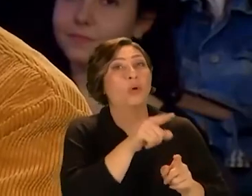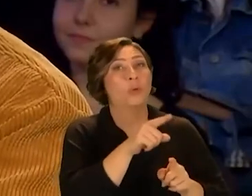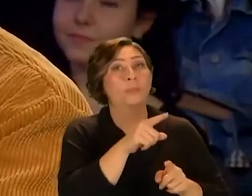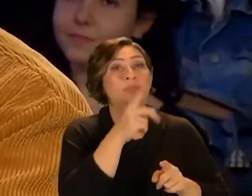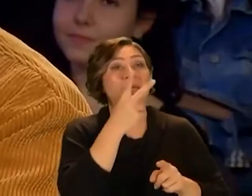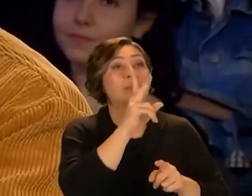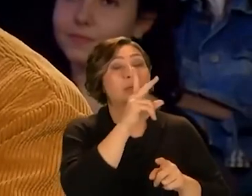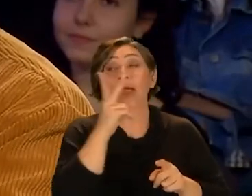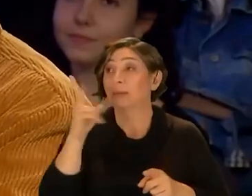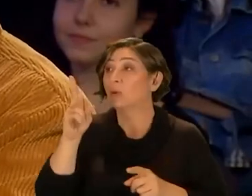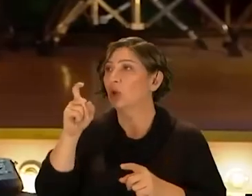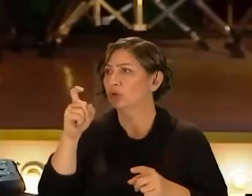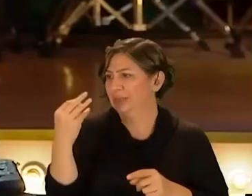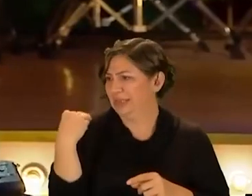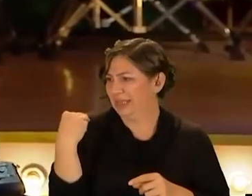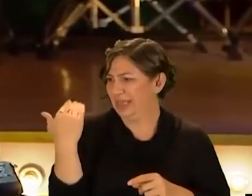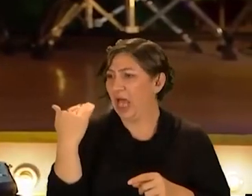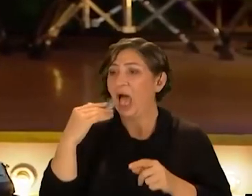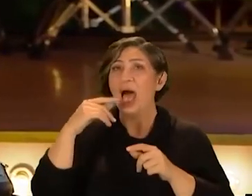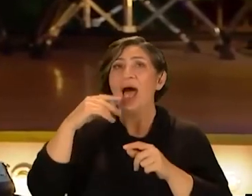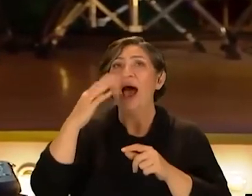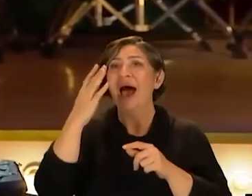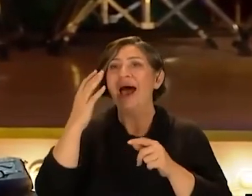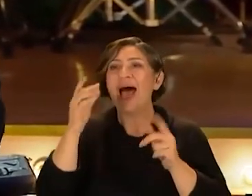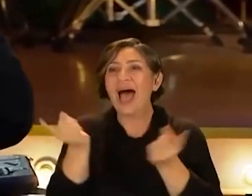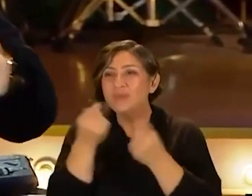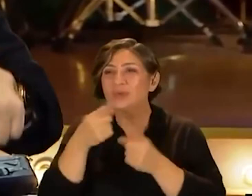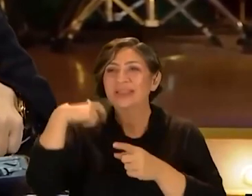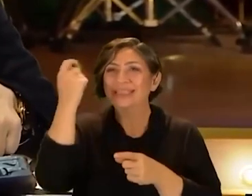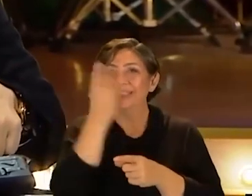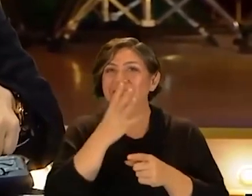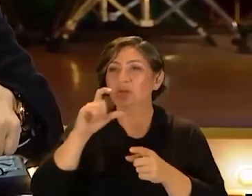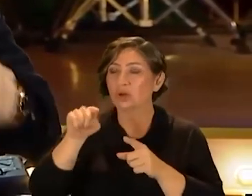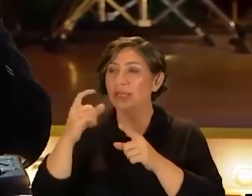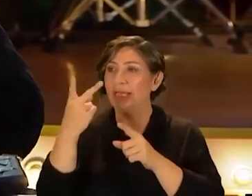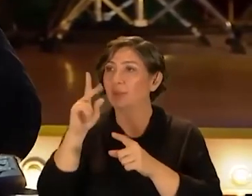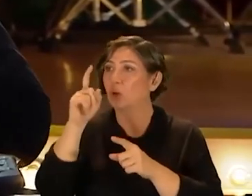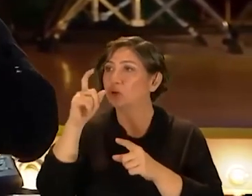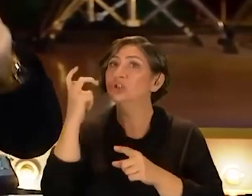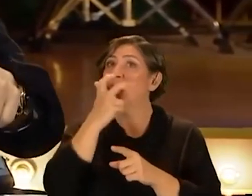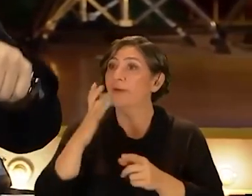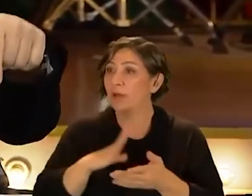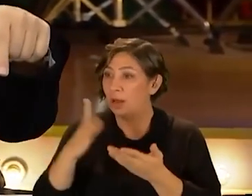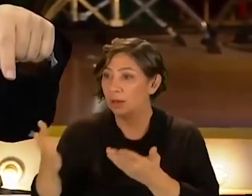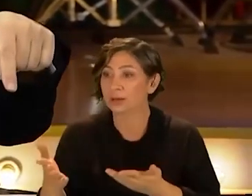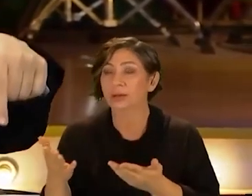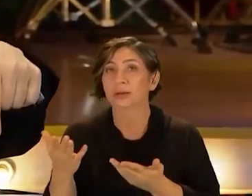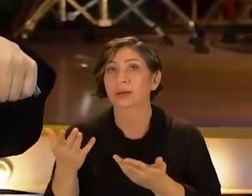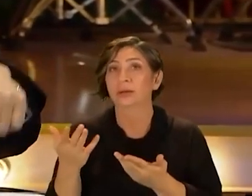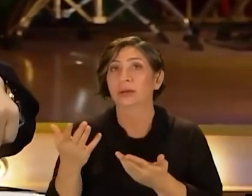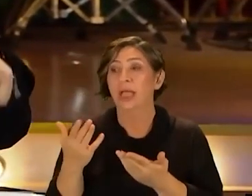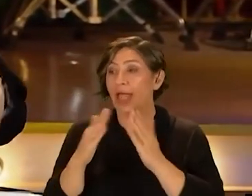röportajı verdiğimi hatırlamıyorum 2019'da yeni absürt dizi nokta koma Yani 2019'da şarkı söylüyorsun Sonra